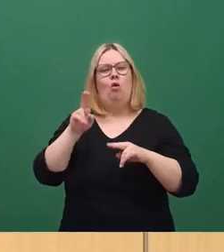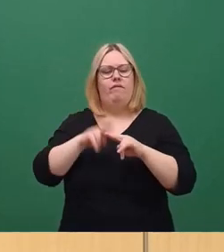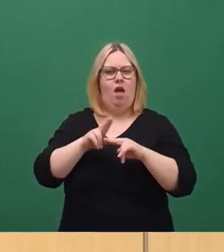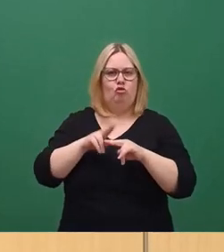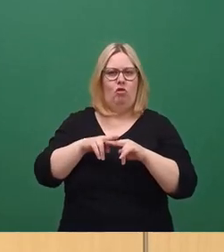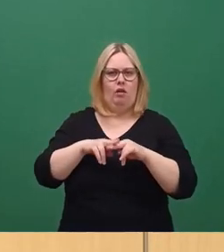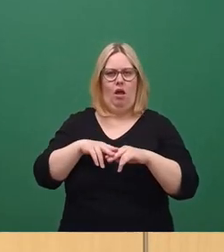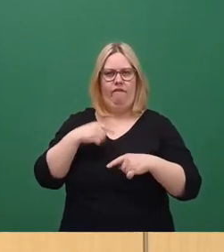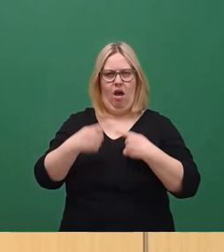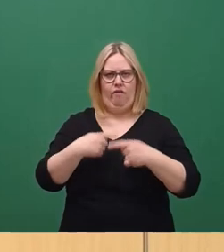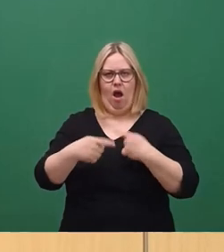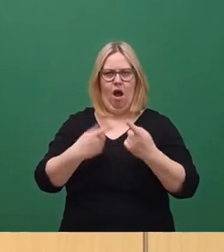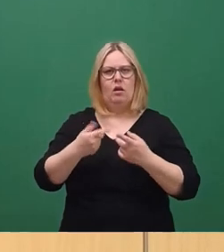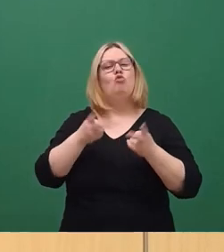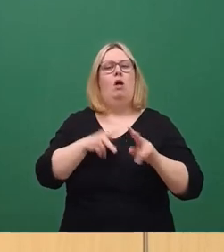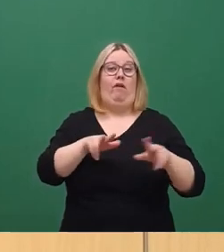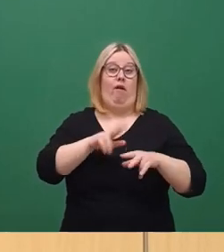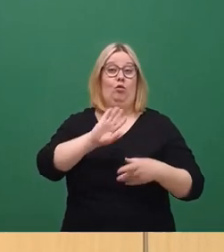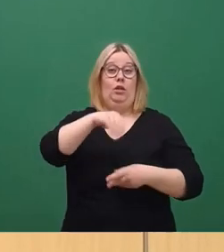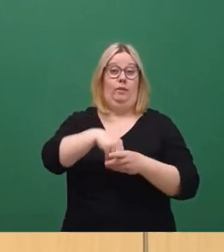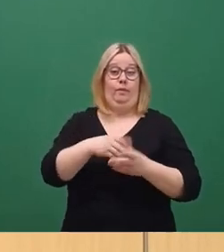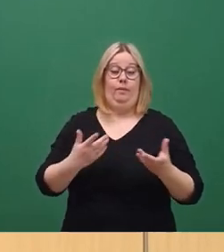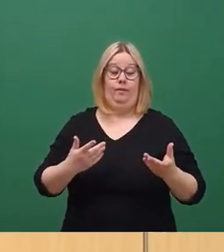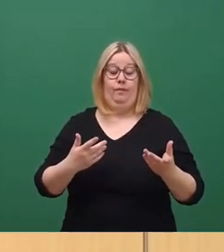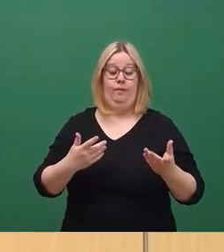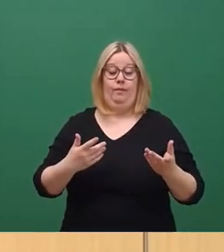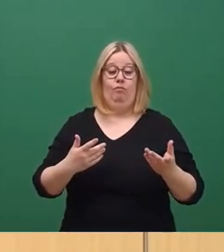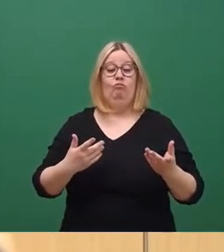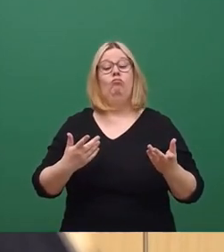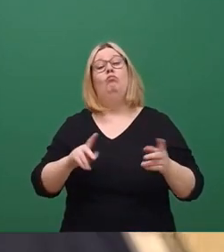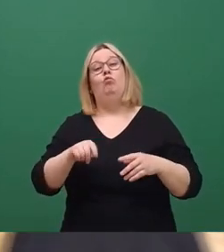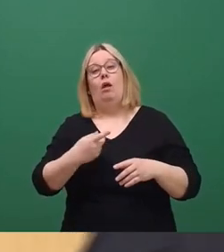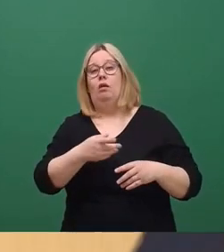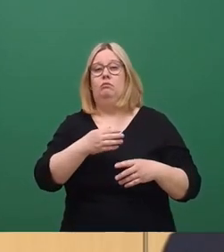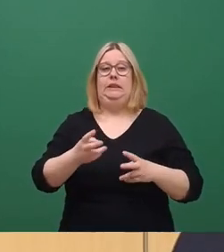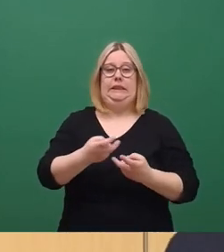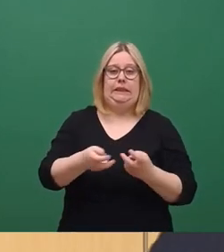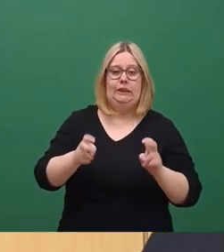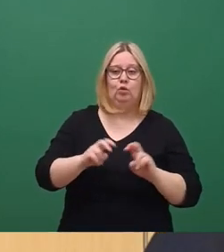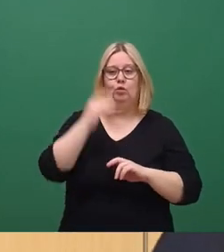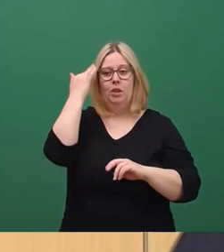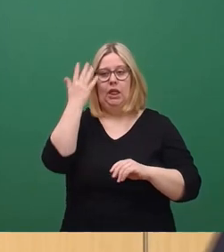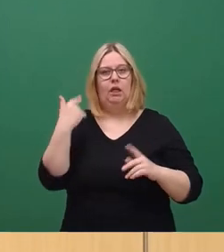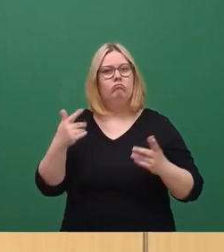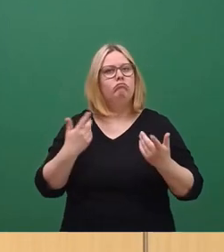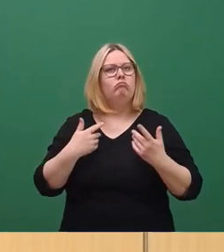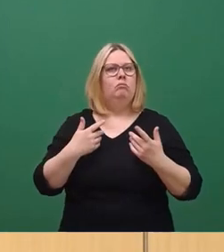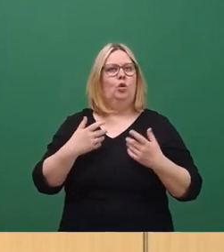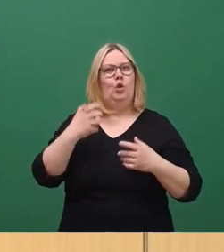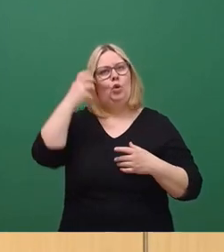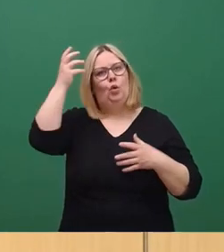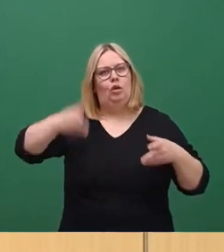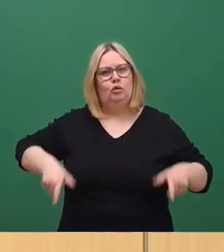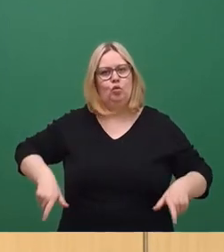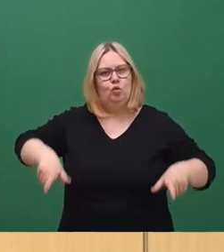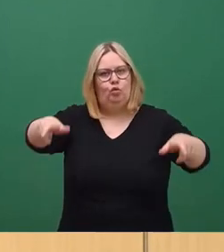auch von der Stadtverwaltung. Wir haben uns dort in intensiven Sitzungen mit der Zukunft der Gestaltung des Königsufers und des